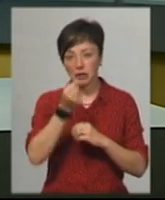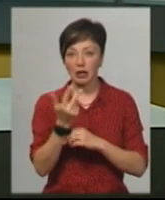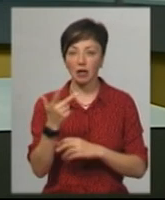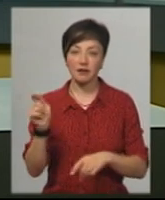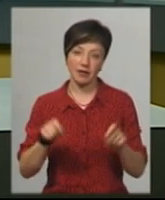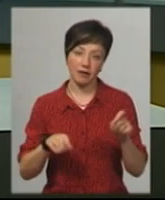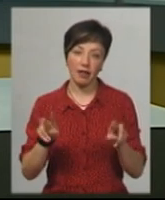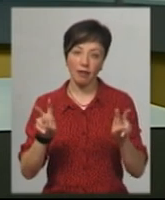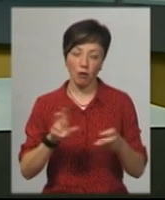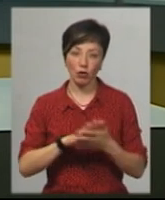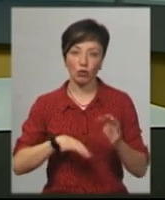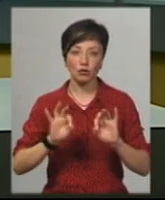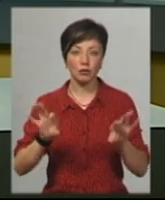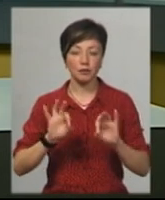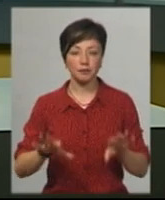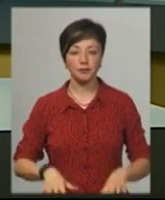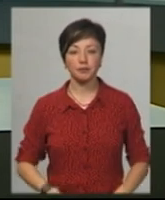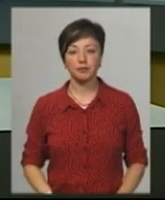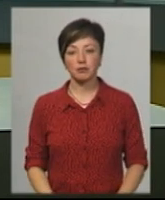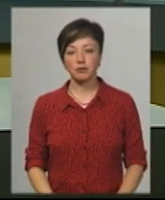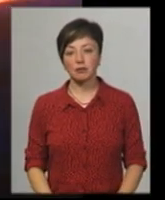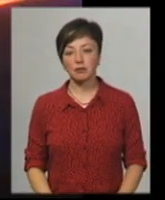фестиваль. Тему продовжує Світлана Поробок.